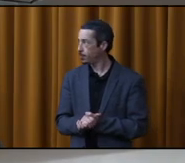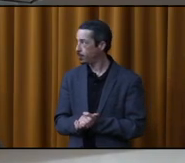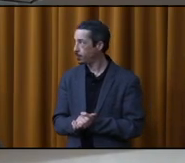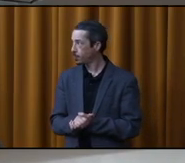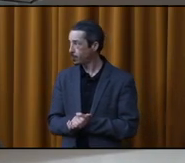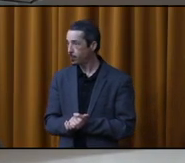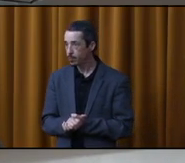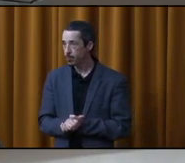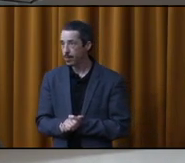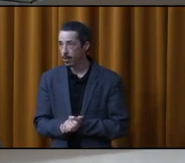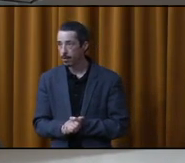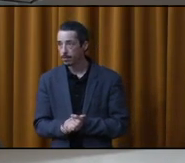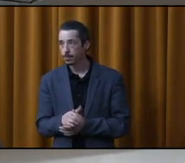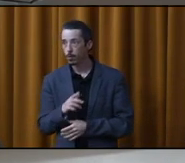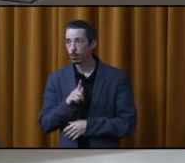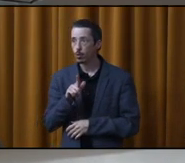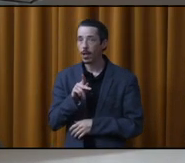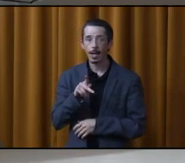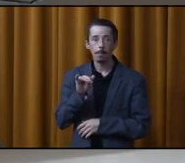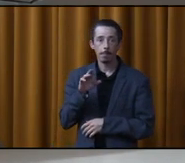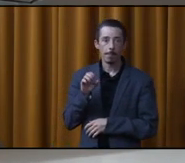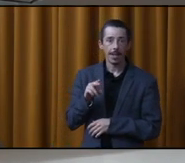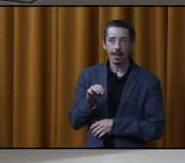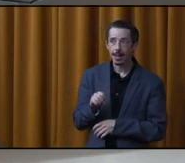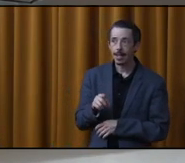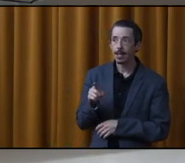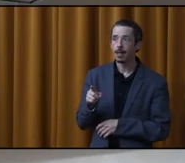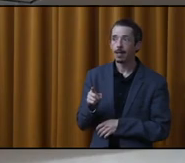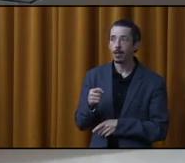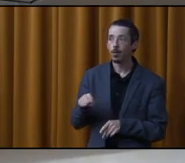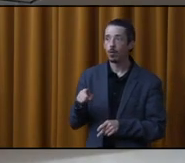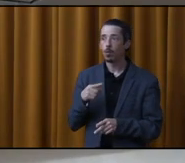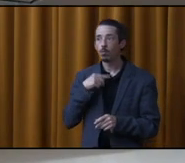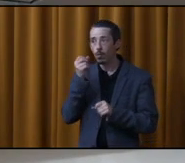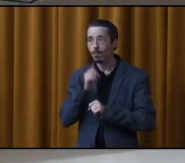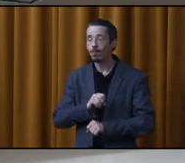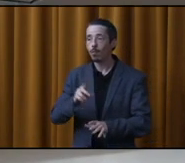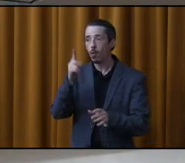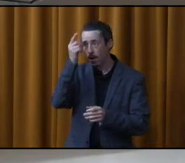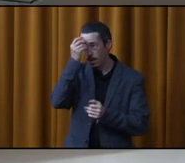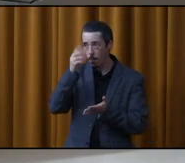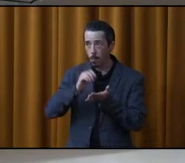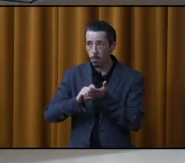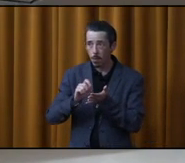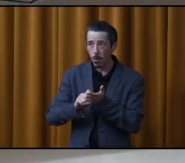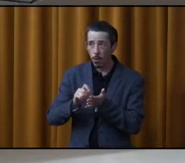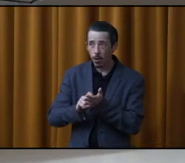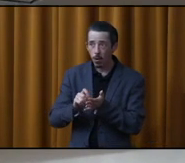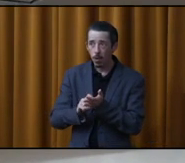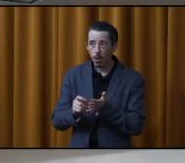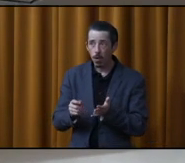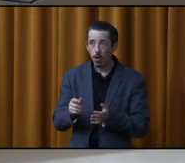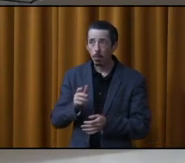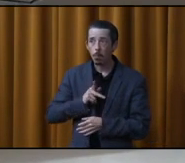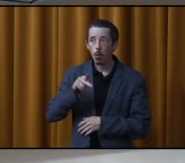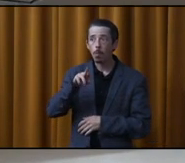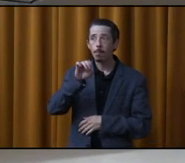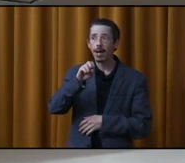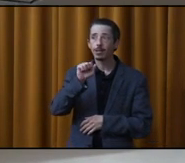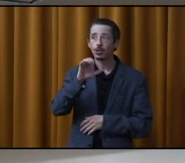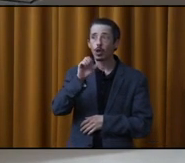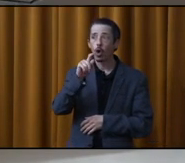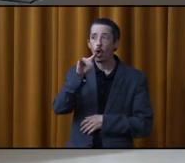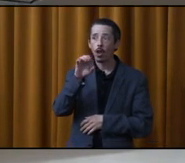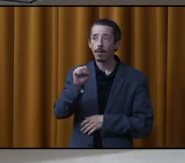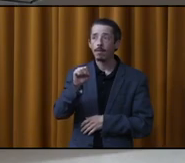Bonsoir, M. Lépine. Bonsoir, M. Lépine. Je vous ai envoyé un mémo. Oui, oui, oui, oui. Je l reçu tout à l'heure. M. Prescott, j'ai parlé